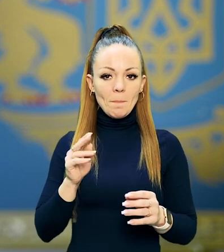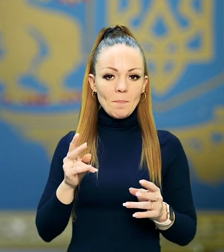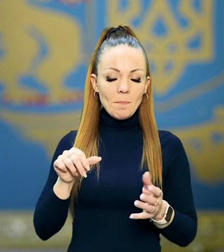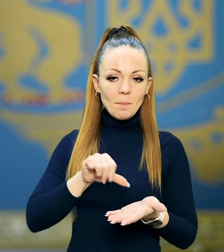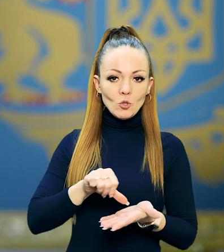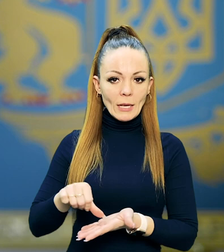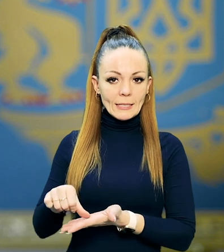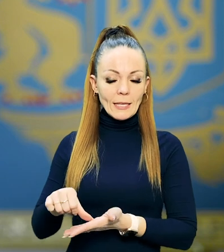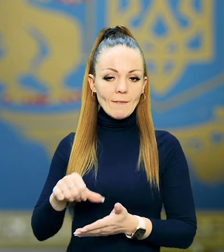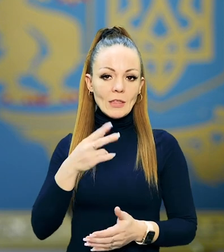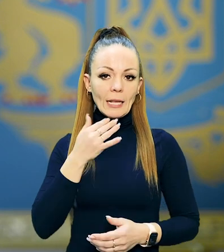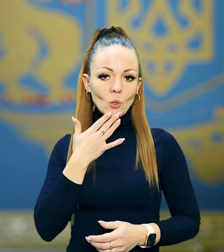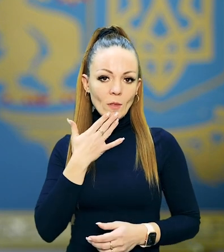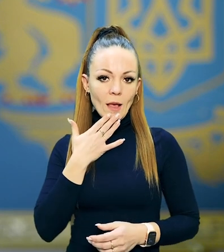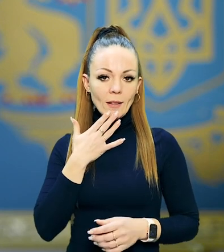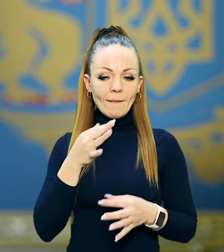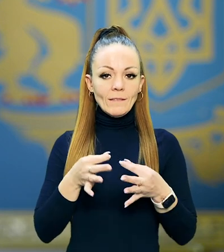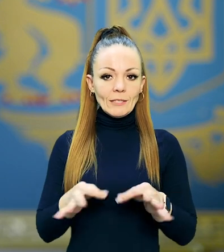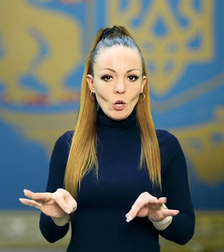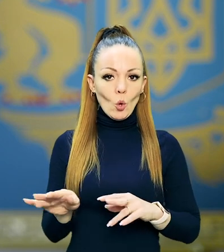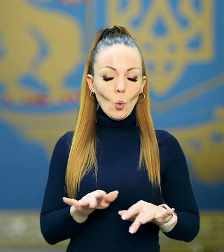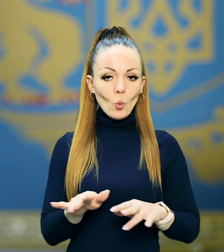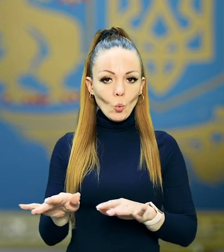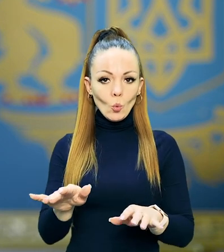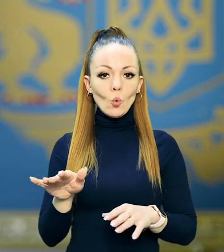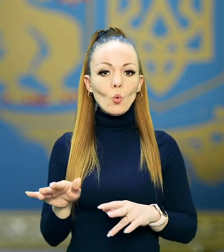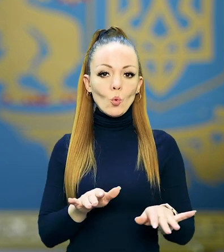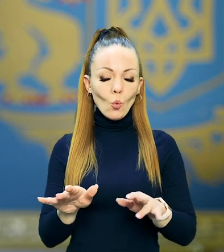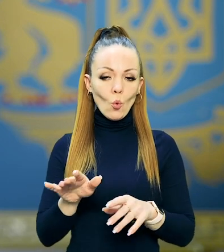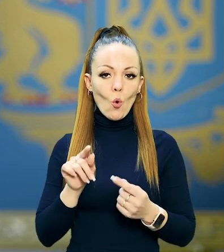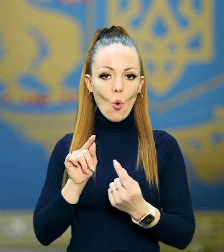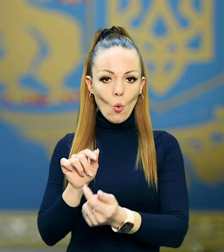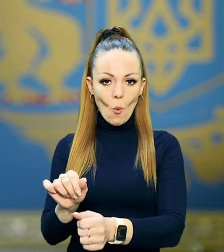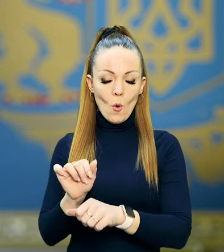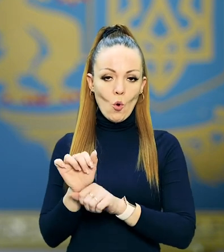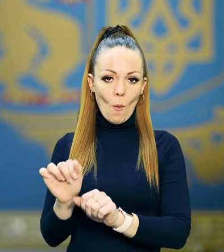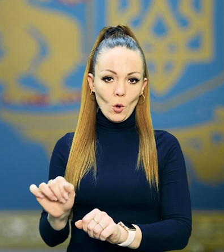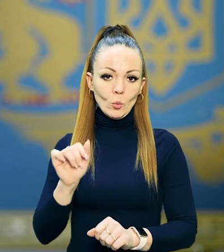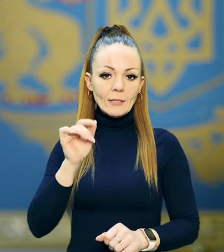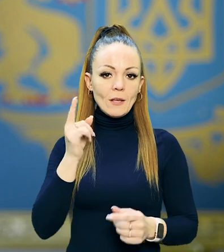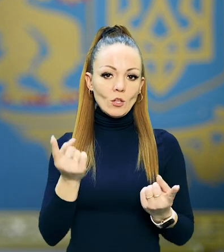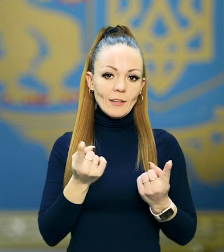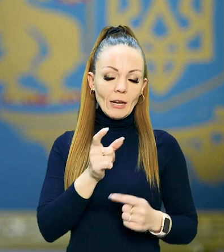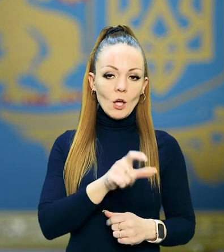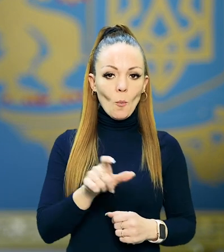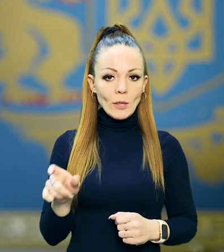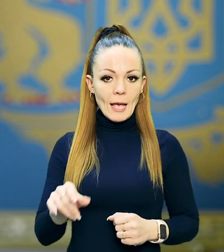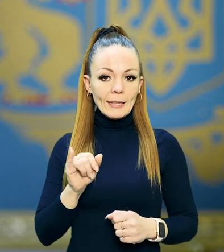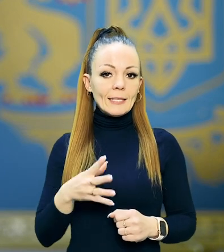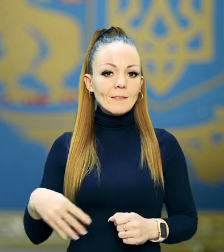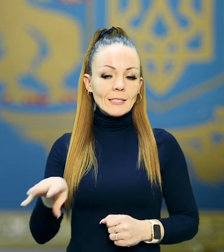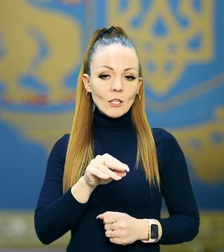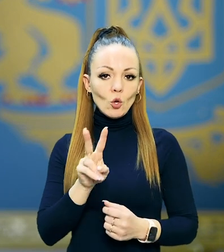підпільників, учасників національно-визвольного руху, руху опору, цивільних громадян і всіх,